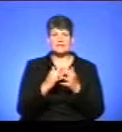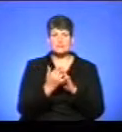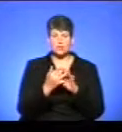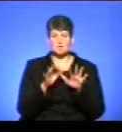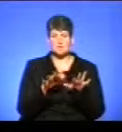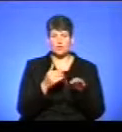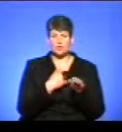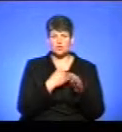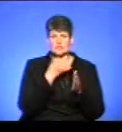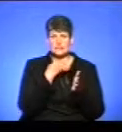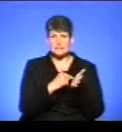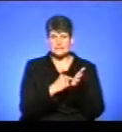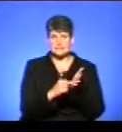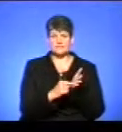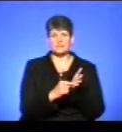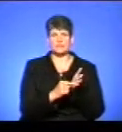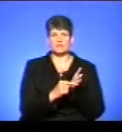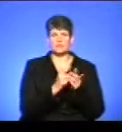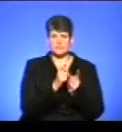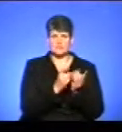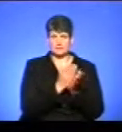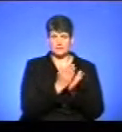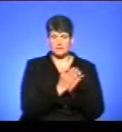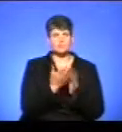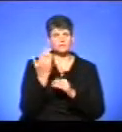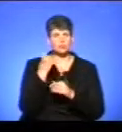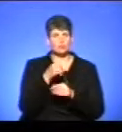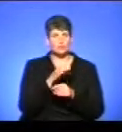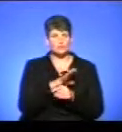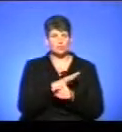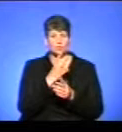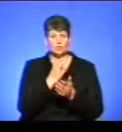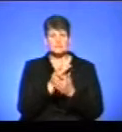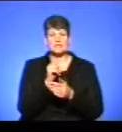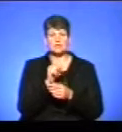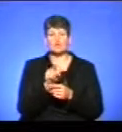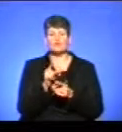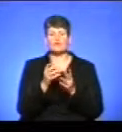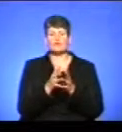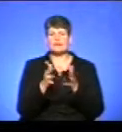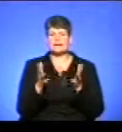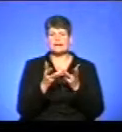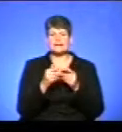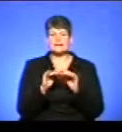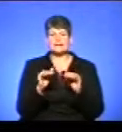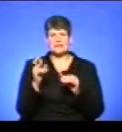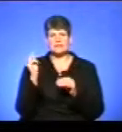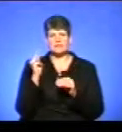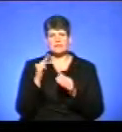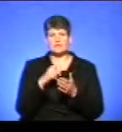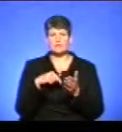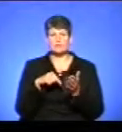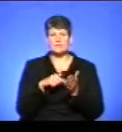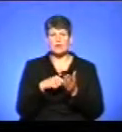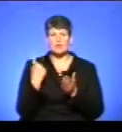зазначити, тут є певна зміна, адже минулоріч були показники того, що велика кількість дітей, які навчалися у містах